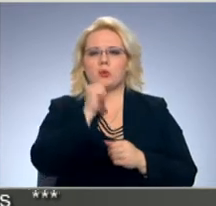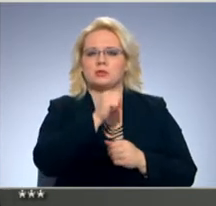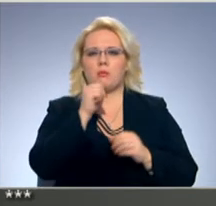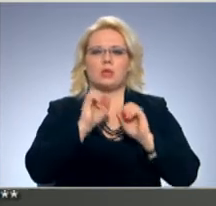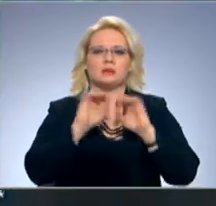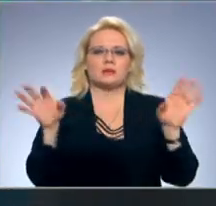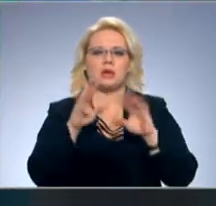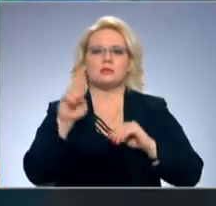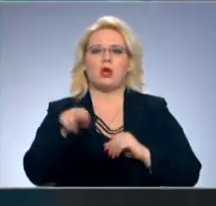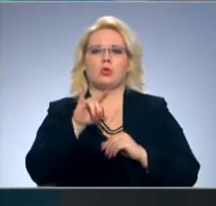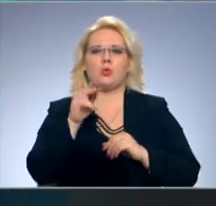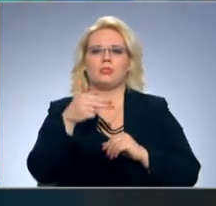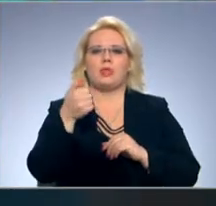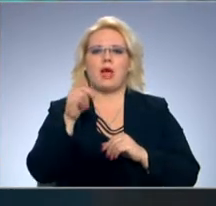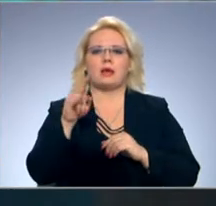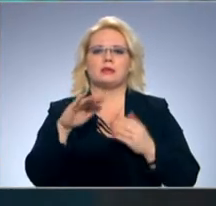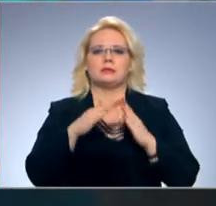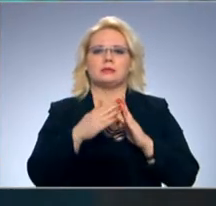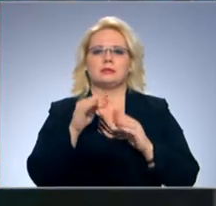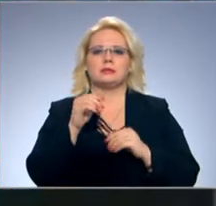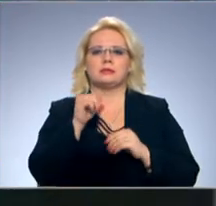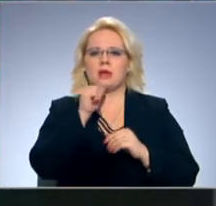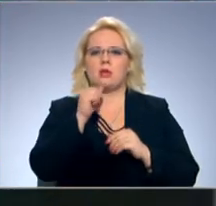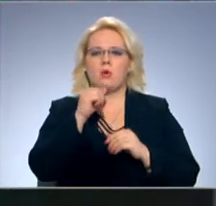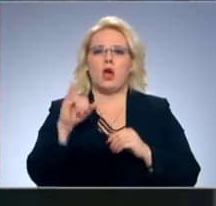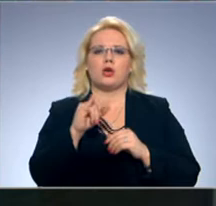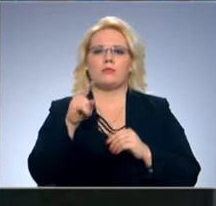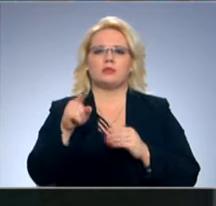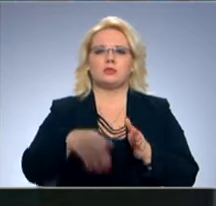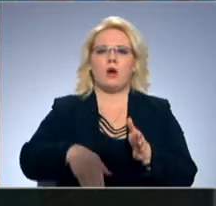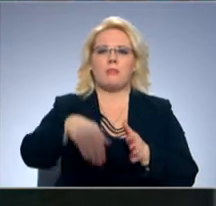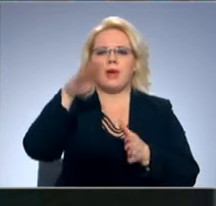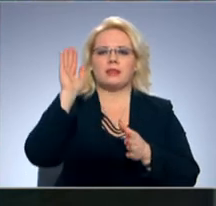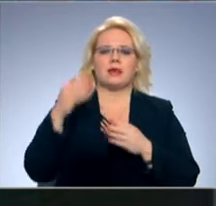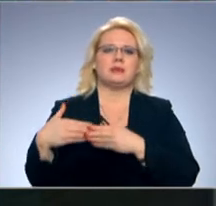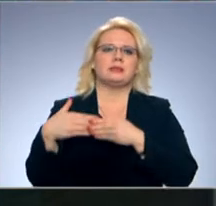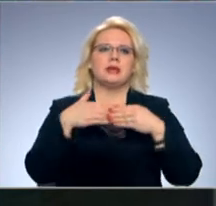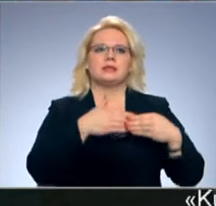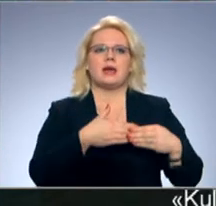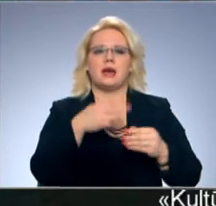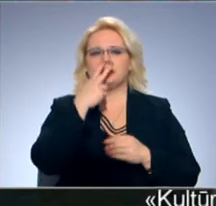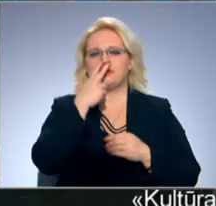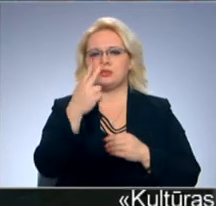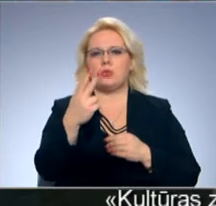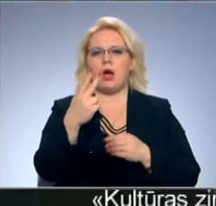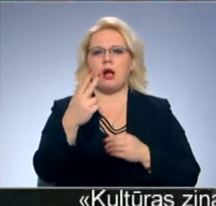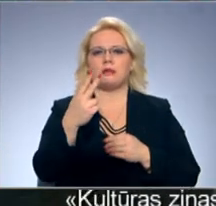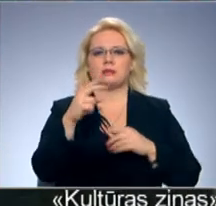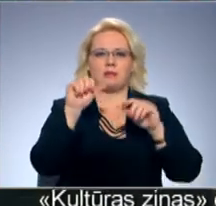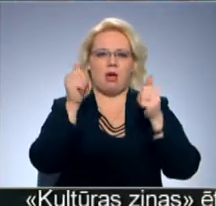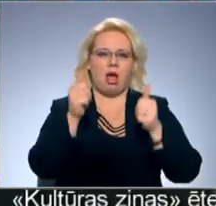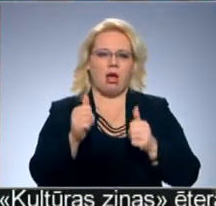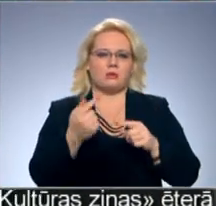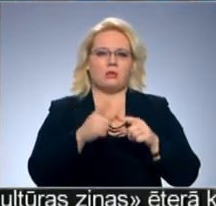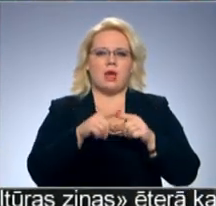stāsts par dundagas pils zaļo jūmprau. Tas ir tāds no bērnības iznēsāts tāds vizuāls tēls. Un tad es